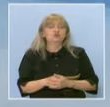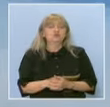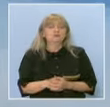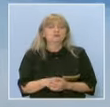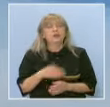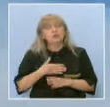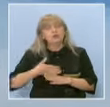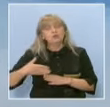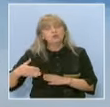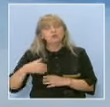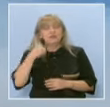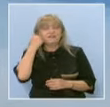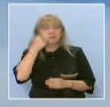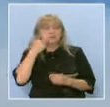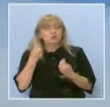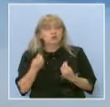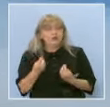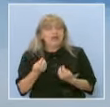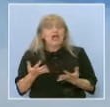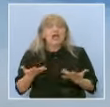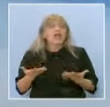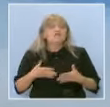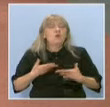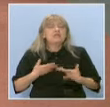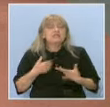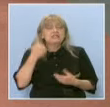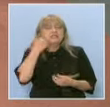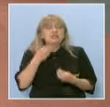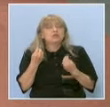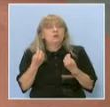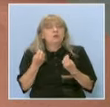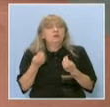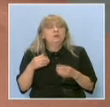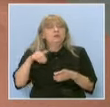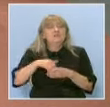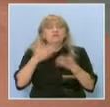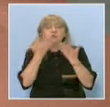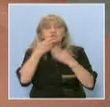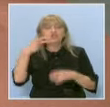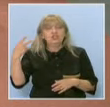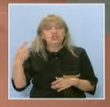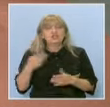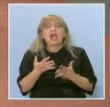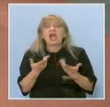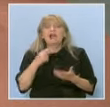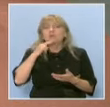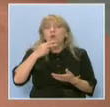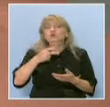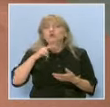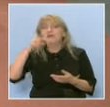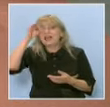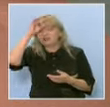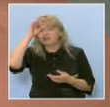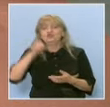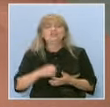Така, продължаваме с подобренията. Какво искате да се подобри в училище? Какви са исканията за материално